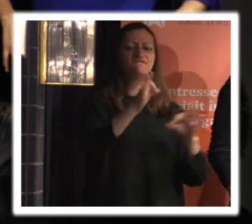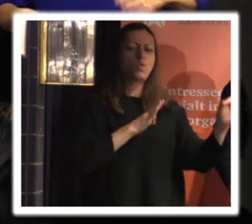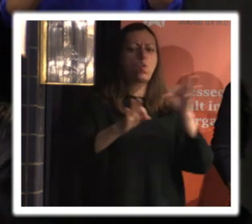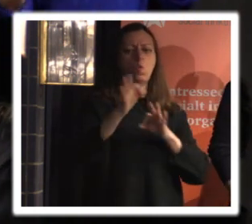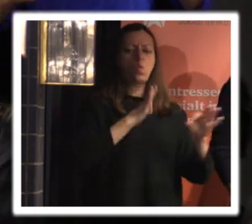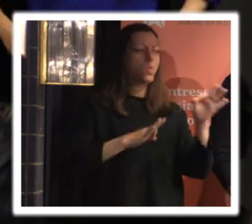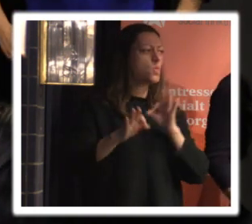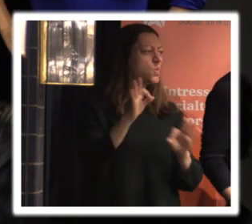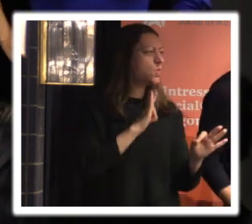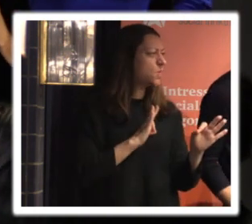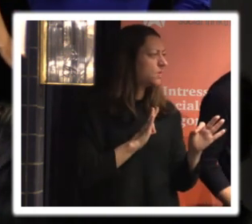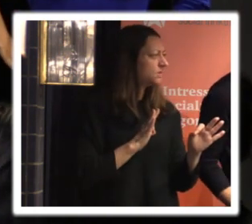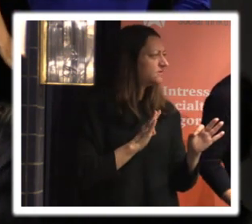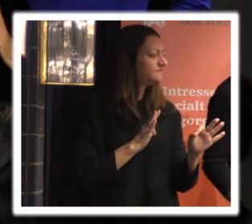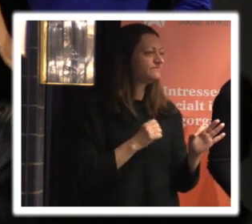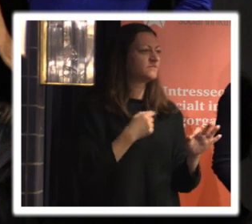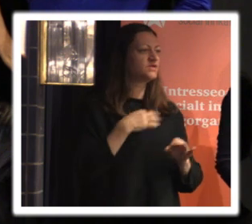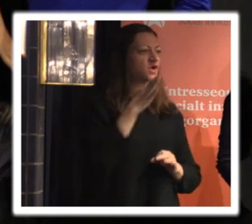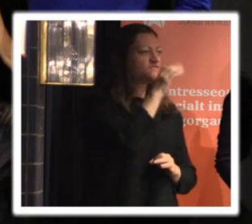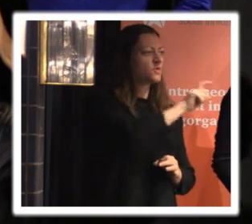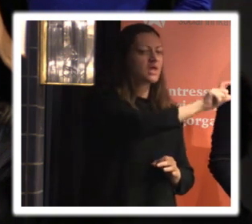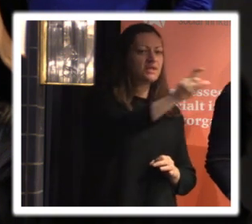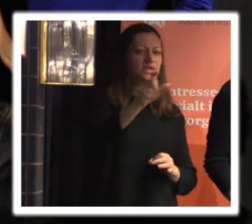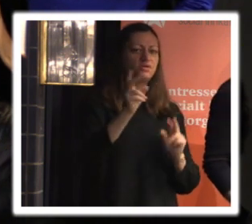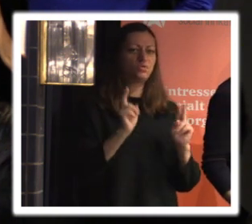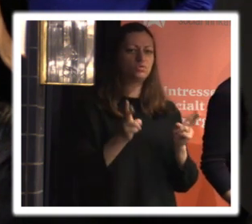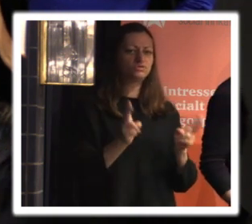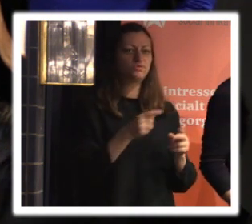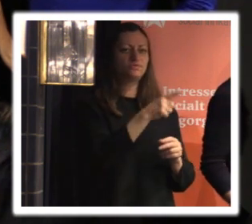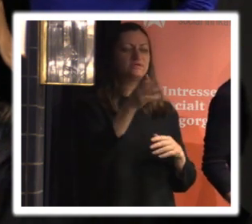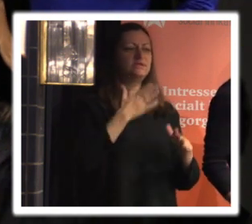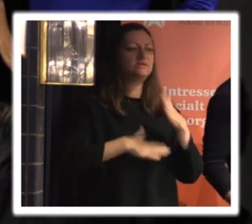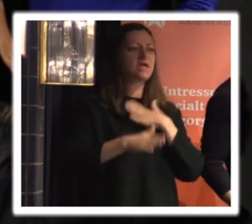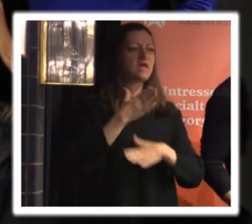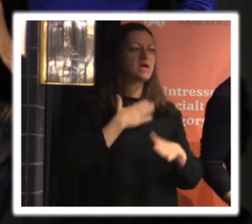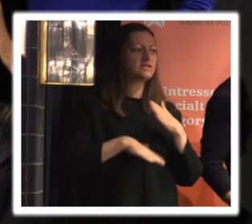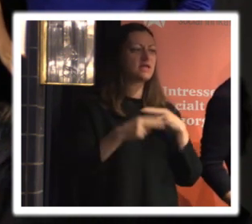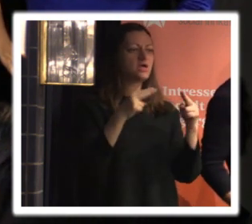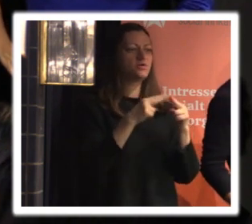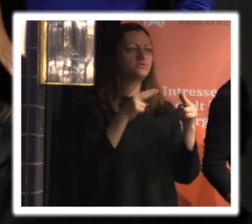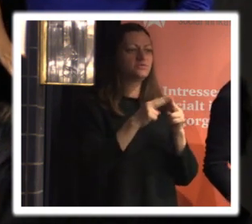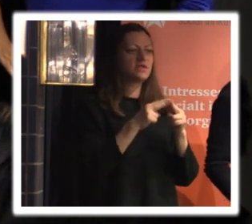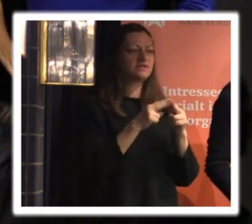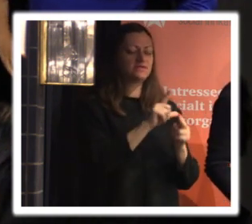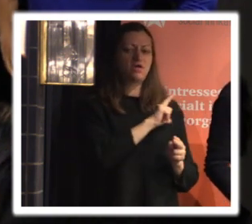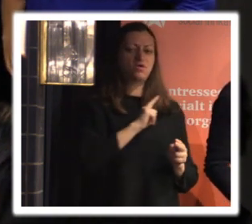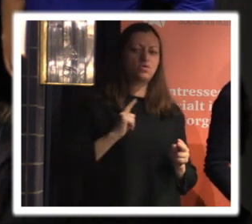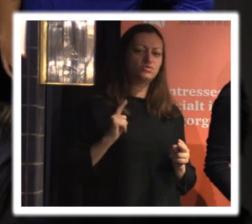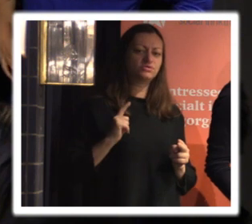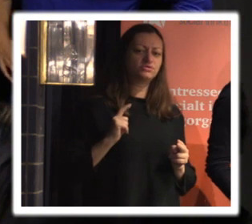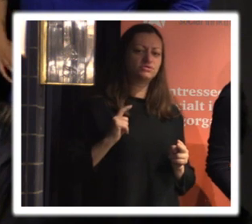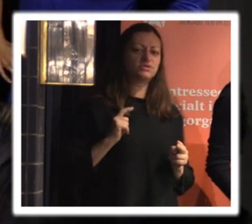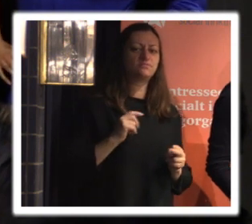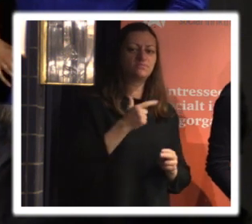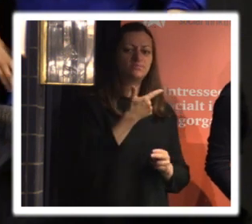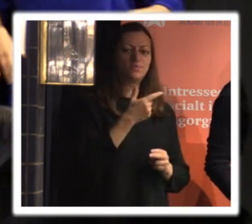och det är en fråga som jag ställer till er också och ni får gärna höra av er till oss på techsop